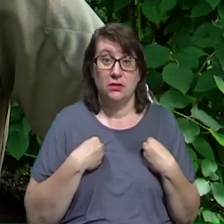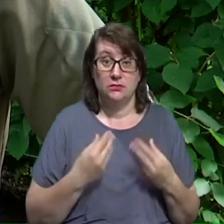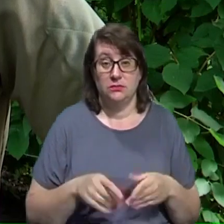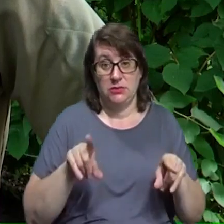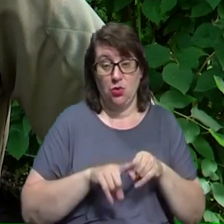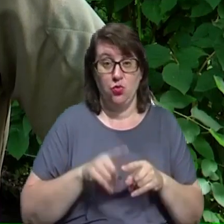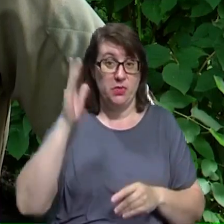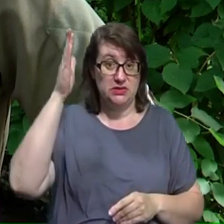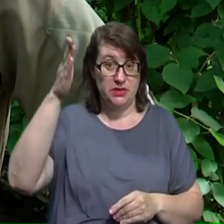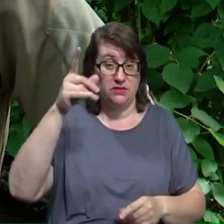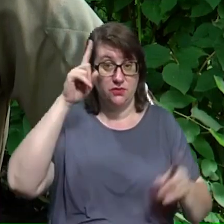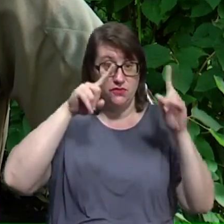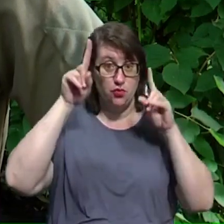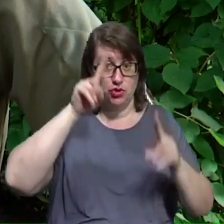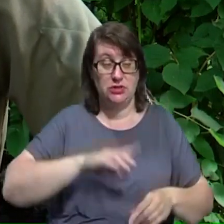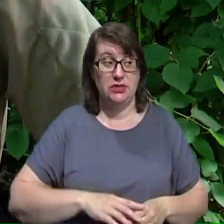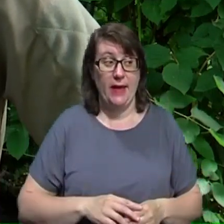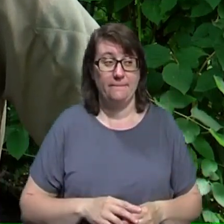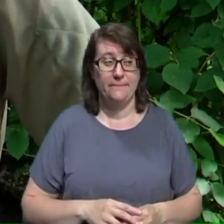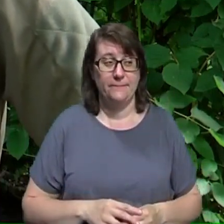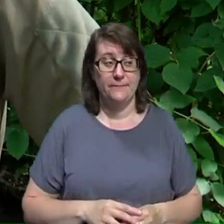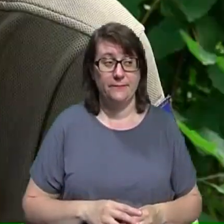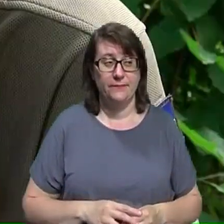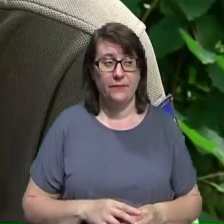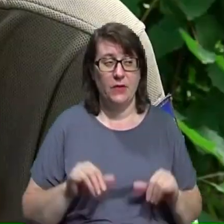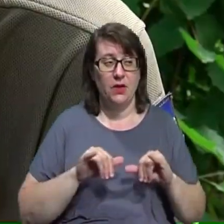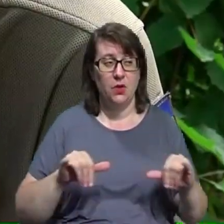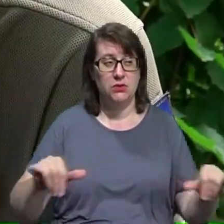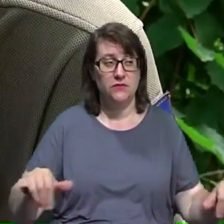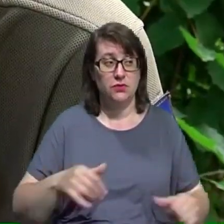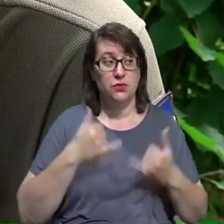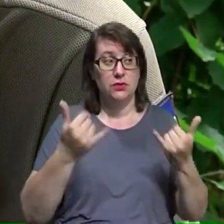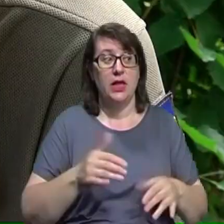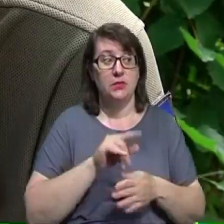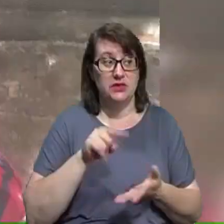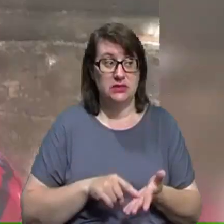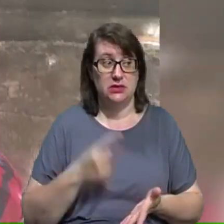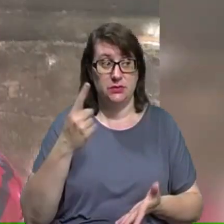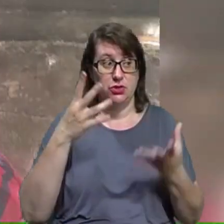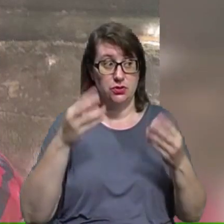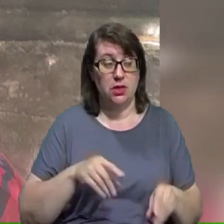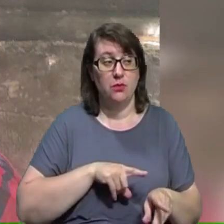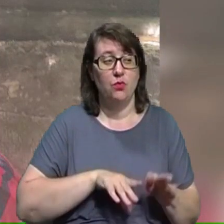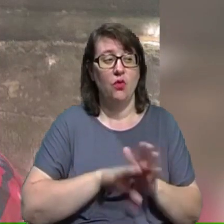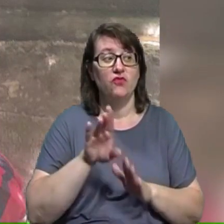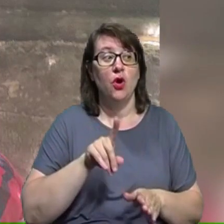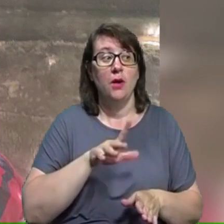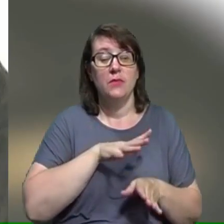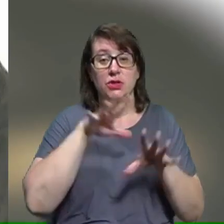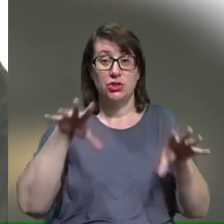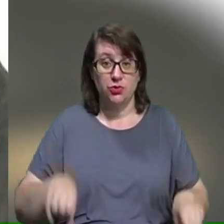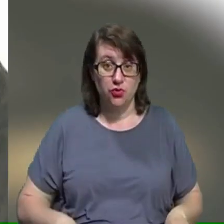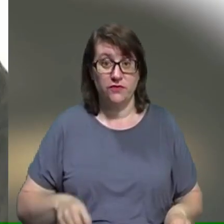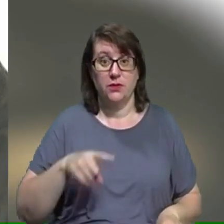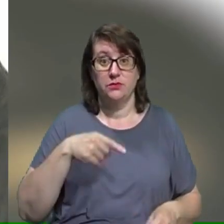творчості, розвитку для міста. Із першого дня повномасштабного вторгнення Сергій пішов добровольцем